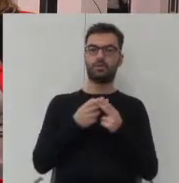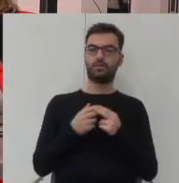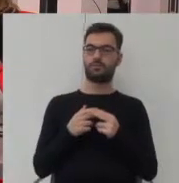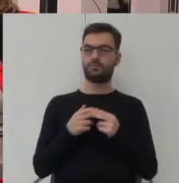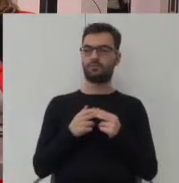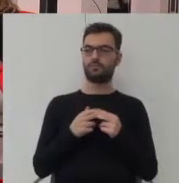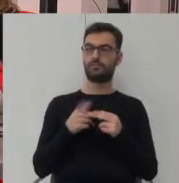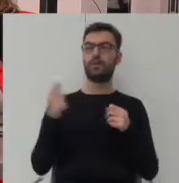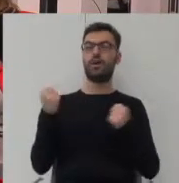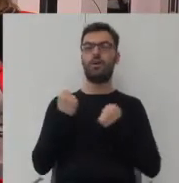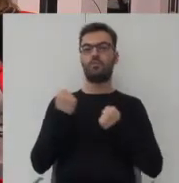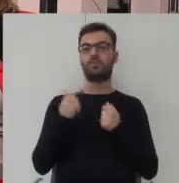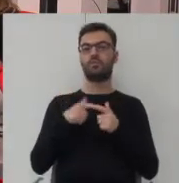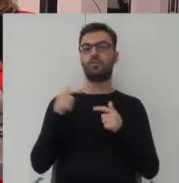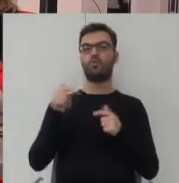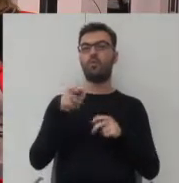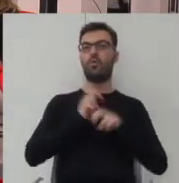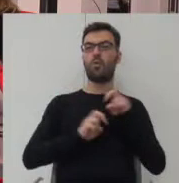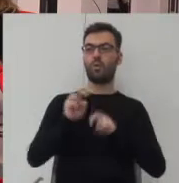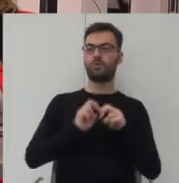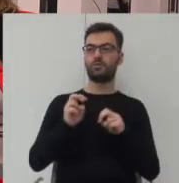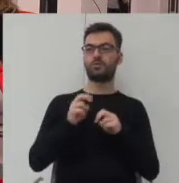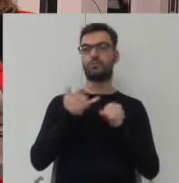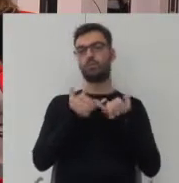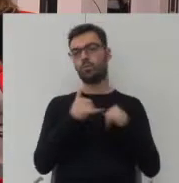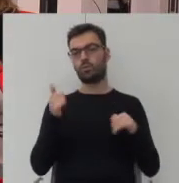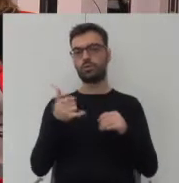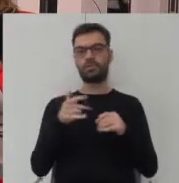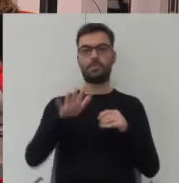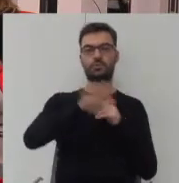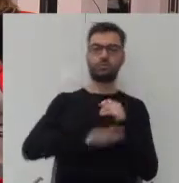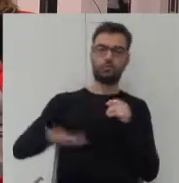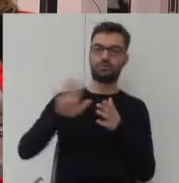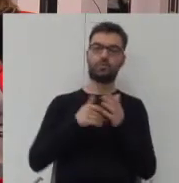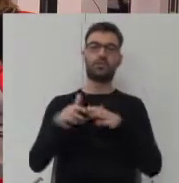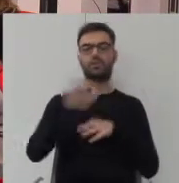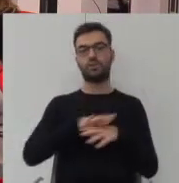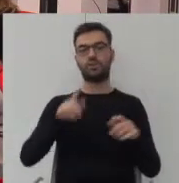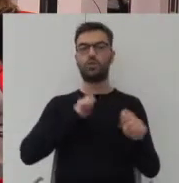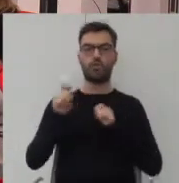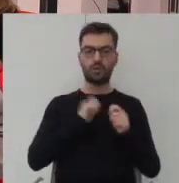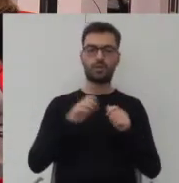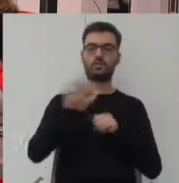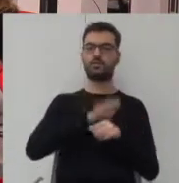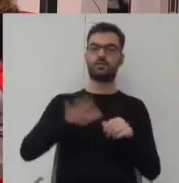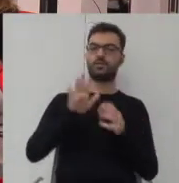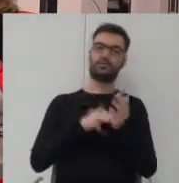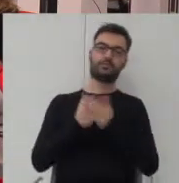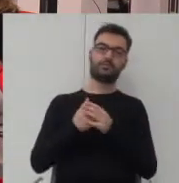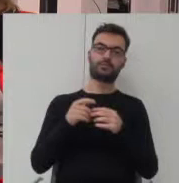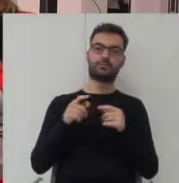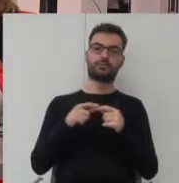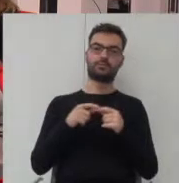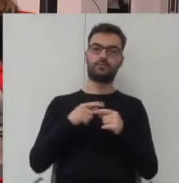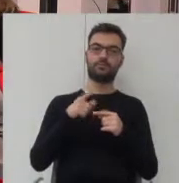z intensywnością jest pojawianie się tego ruchu w różnych rodzajach przestrzeni, czyli np. w przestrzeniach komunikacyjnych, takich jak właśnie węzły,